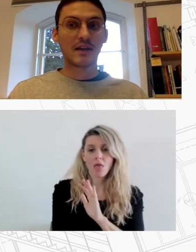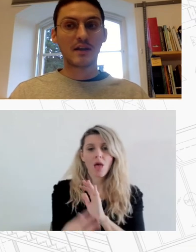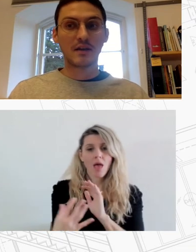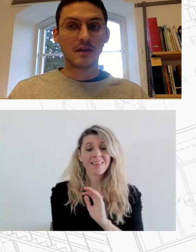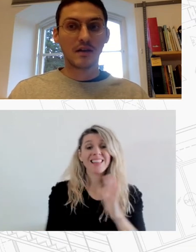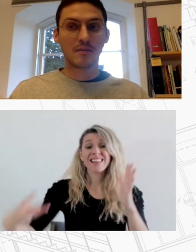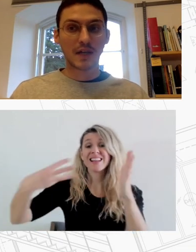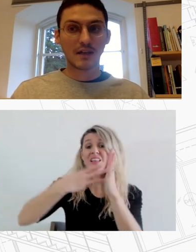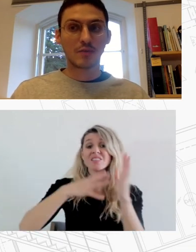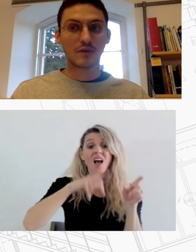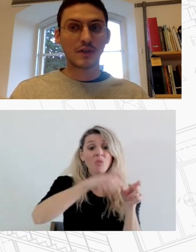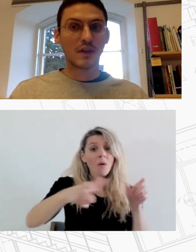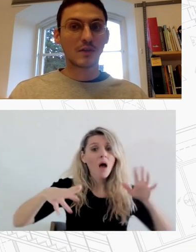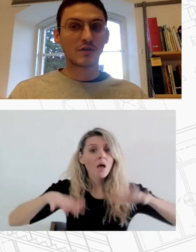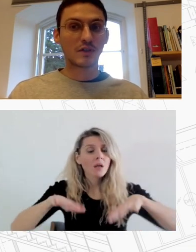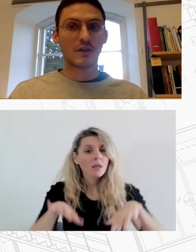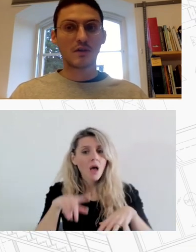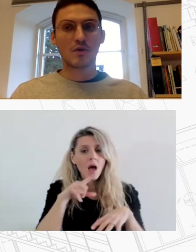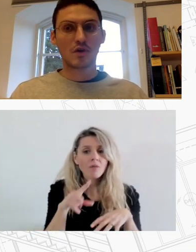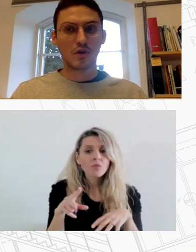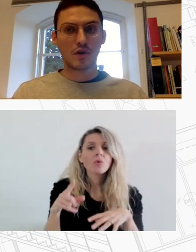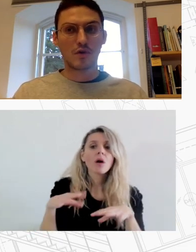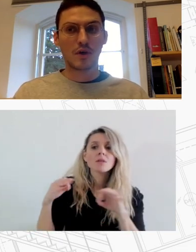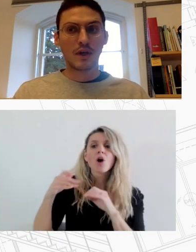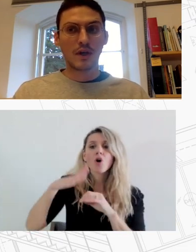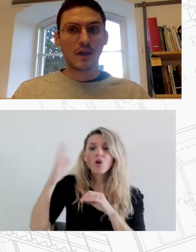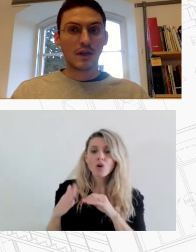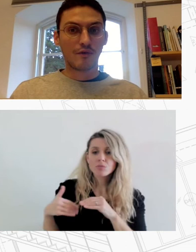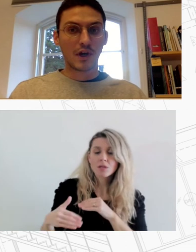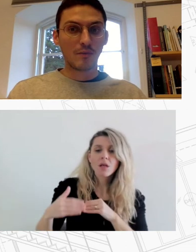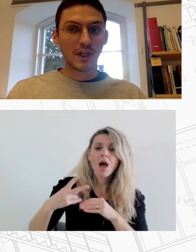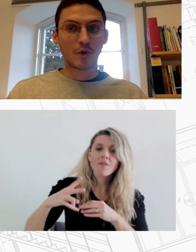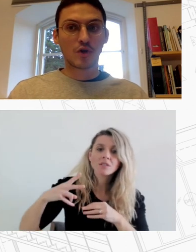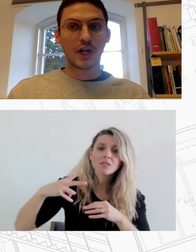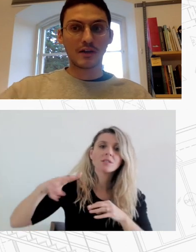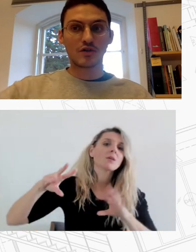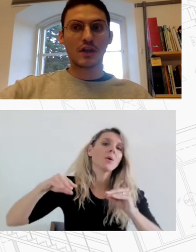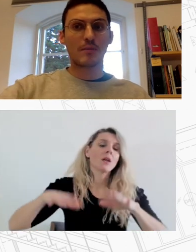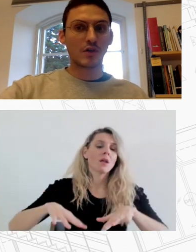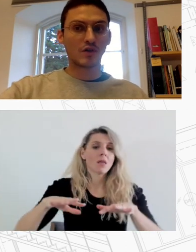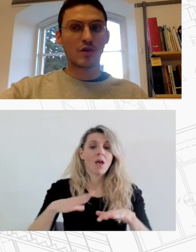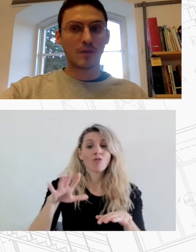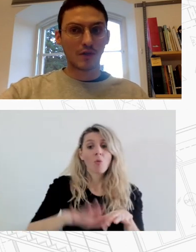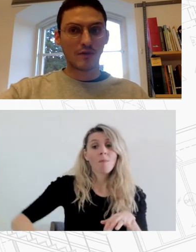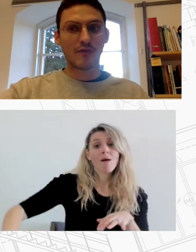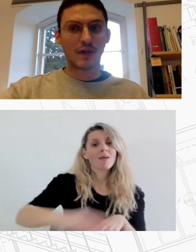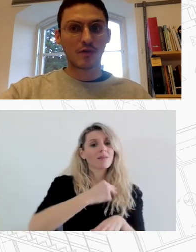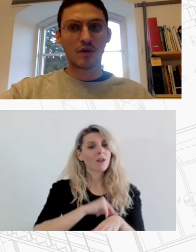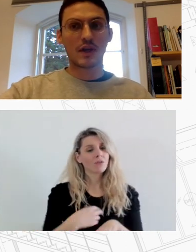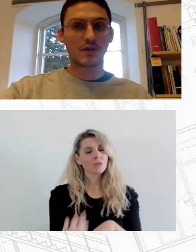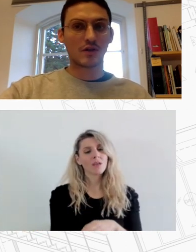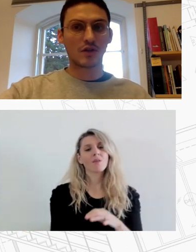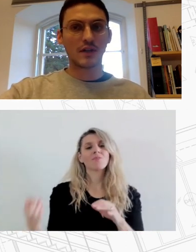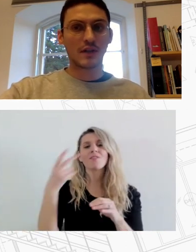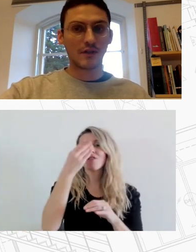άνεργοι μια τάση που αυξήθηκε μέσα στη συνθήκη του κορονοϊού Οι οφελούμενοι από το ελάχιστο εγκυημένο εισόδημα τον Φλεβάρη του